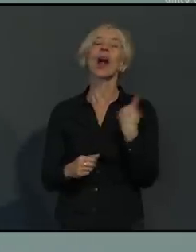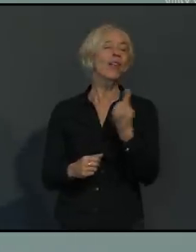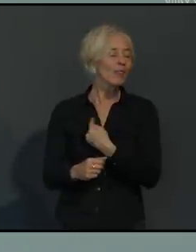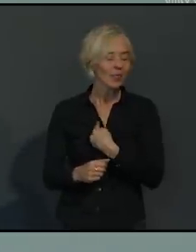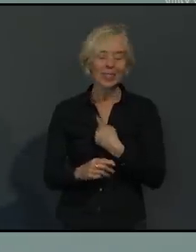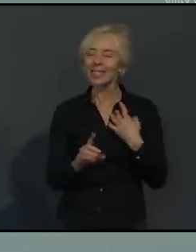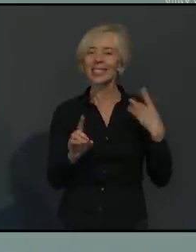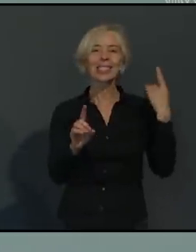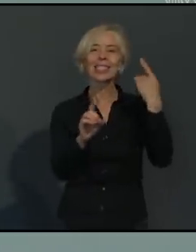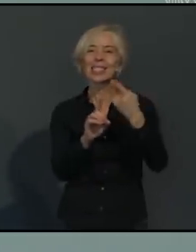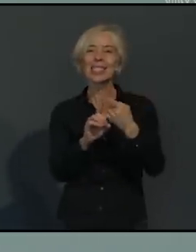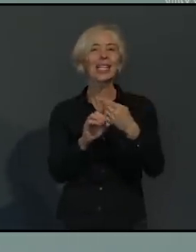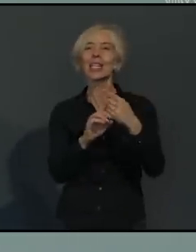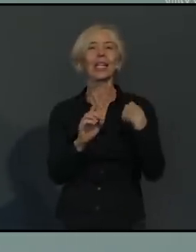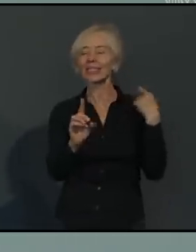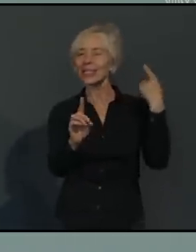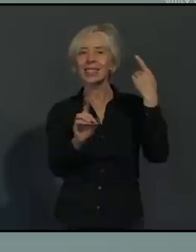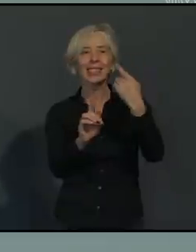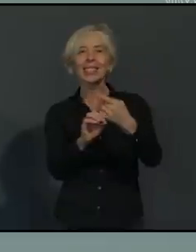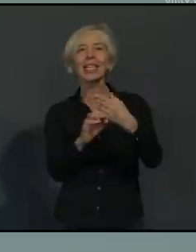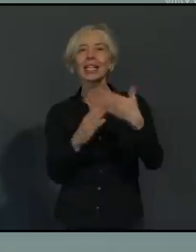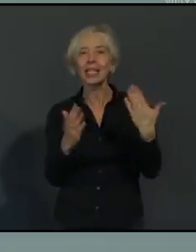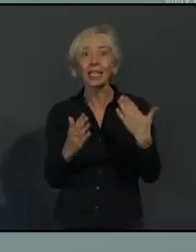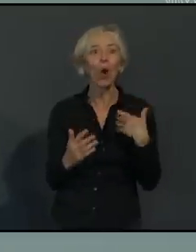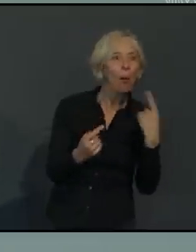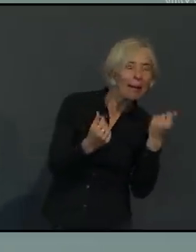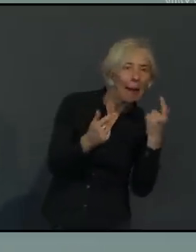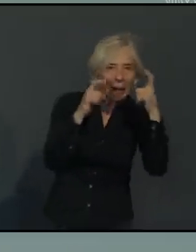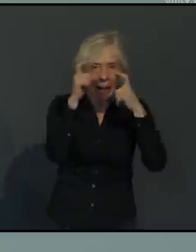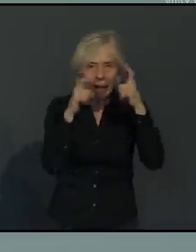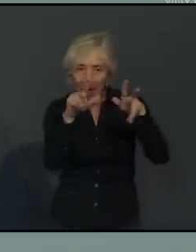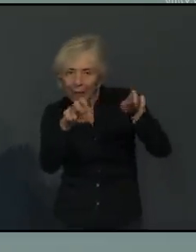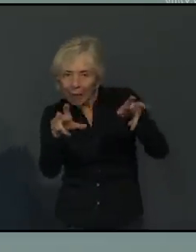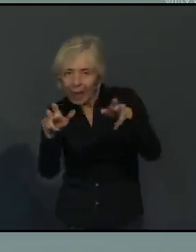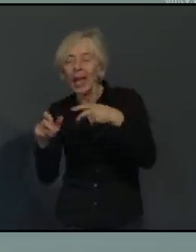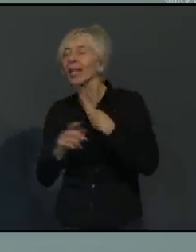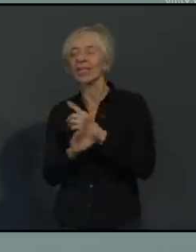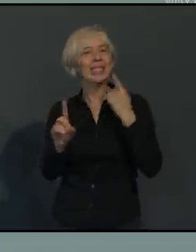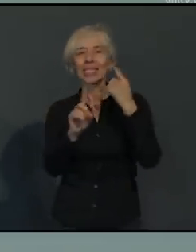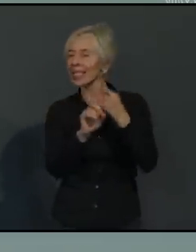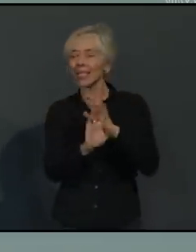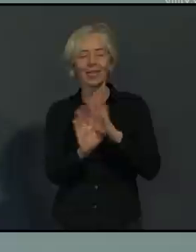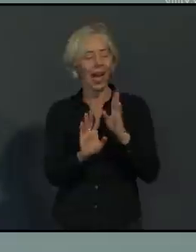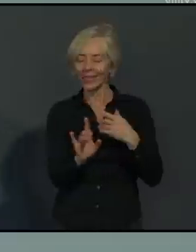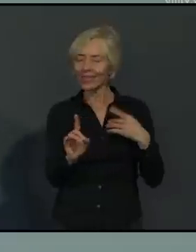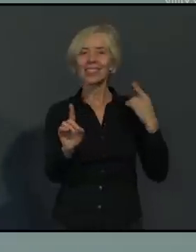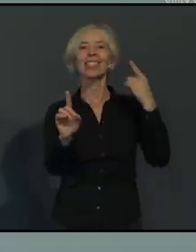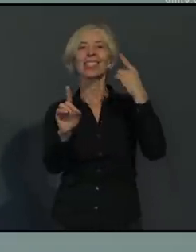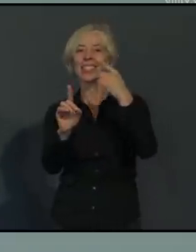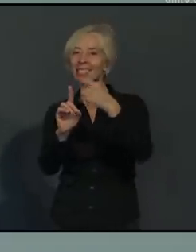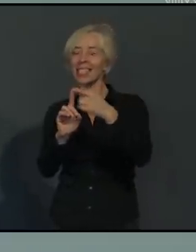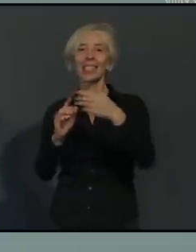es geht auch nicht um aus Teilen der Bevölkerung vorgeworfene Abzocke. Es geht hier um ein ganz anderes Ziel. Es geht darum,